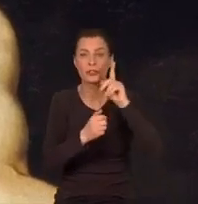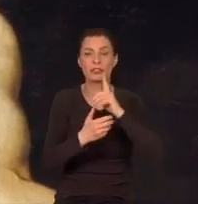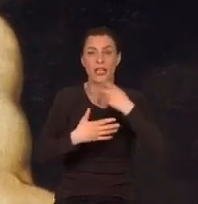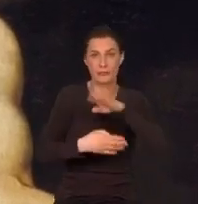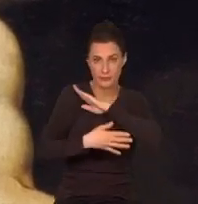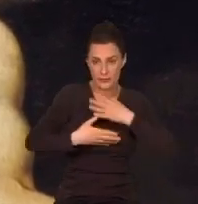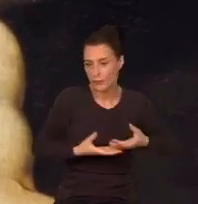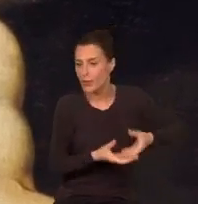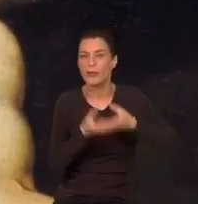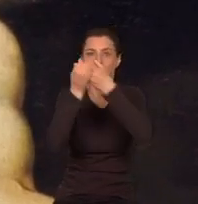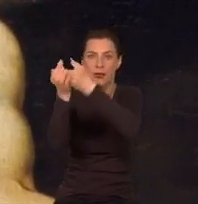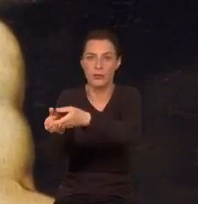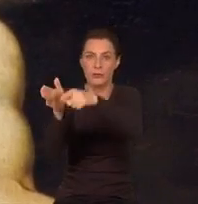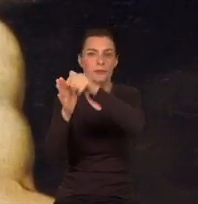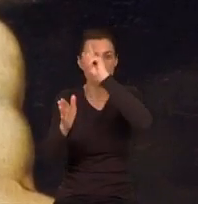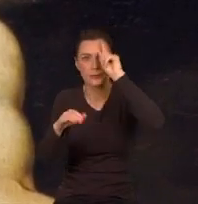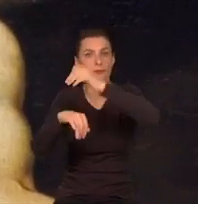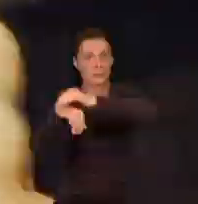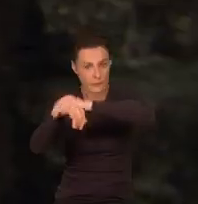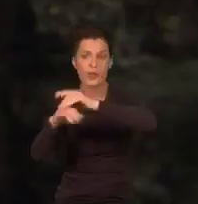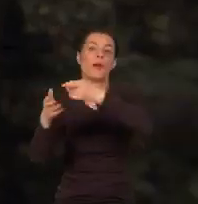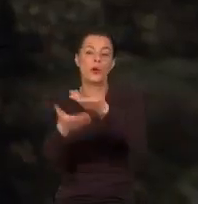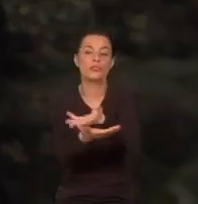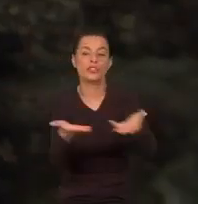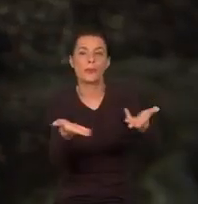pospiesznego pochówku. Spoczął w dole w ziemi.